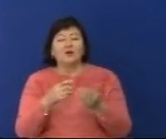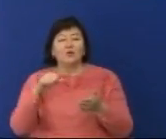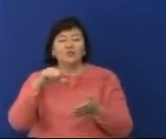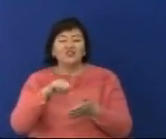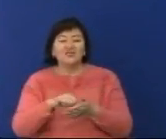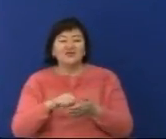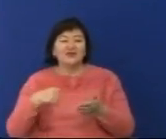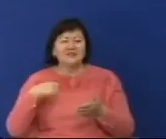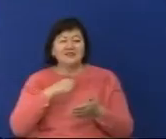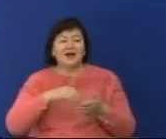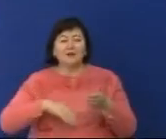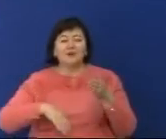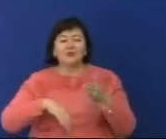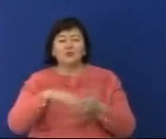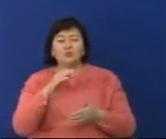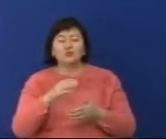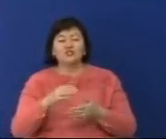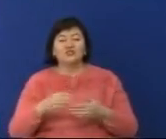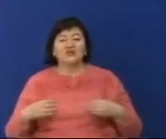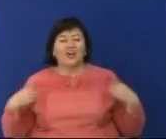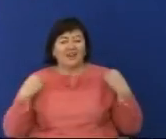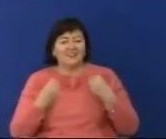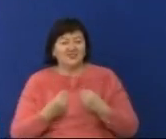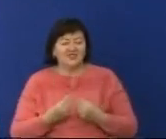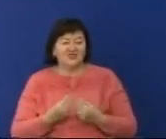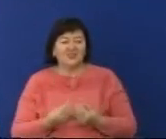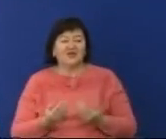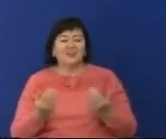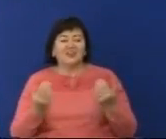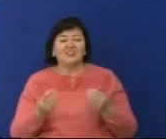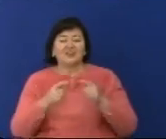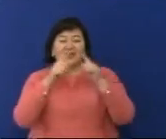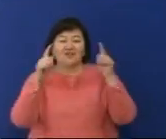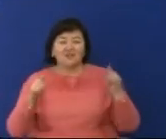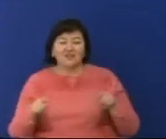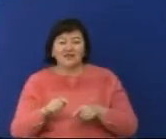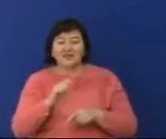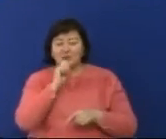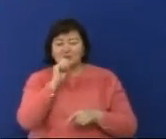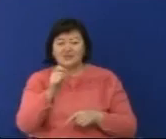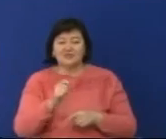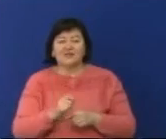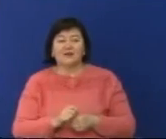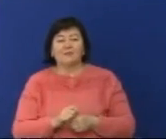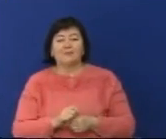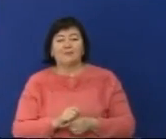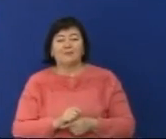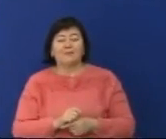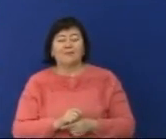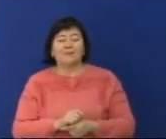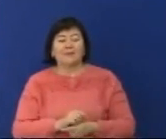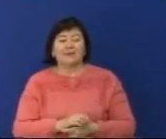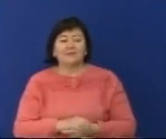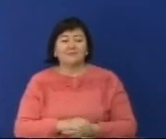бейлғы барлық спектаклдерге тегін күрілгі мүмкіндік беретін сертификаттар табыз етті. Арскум Адвасова Диана